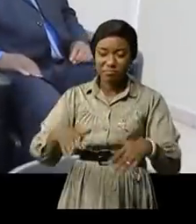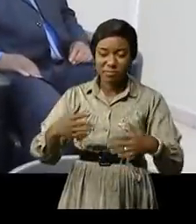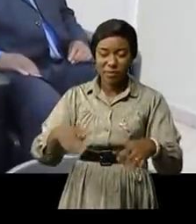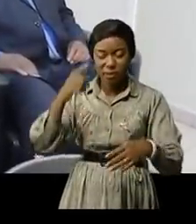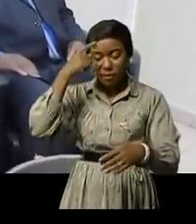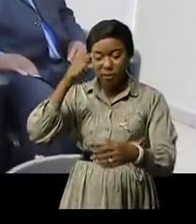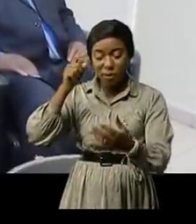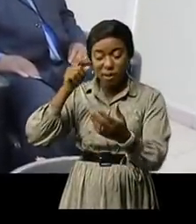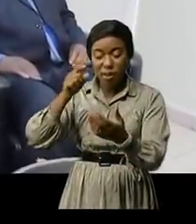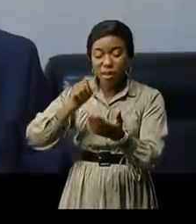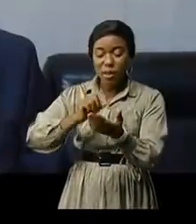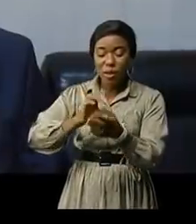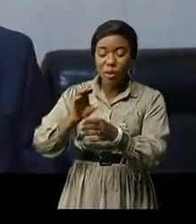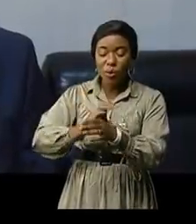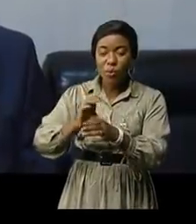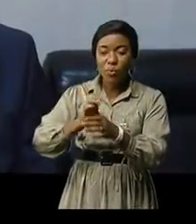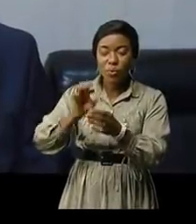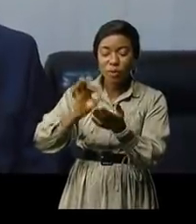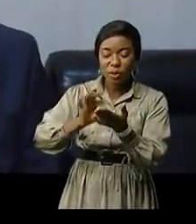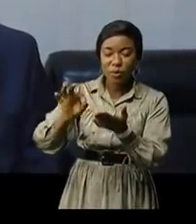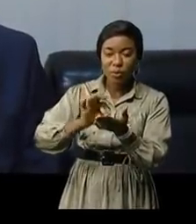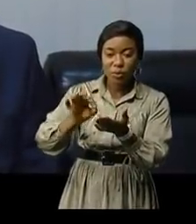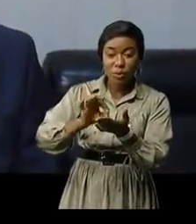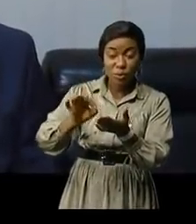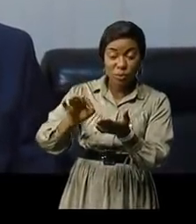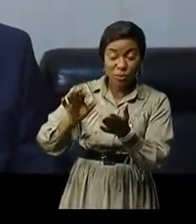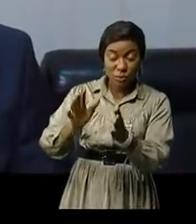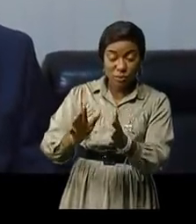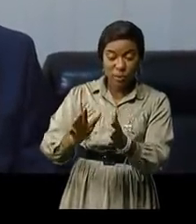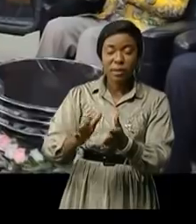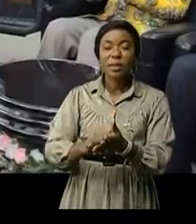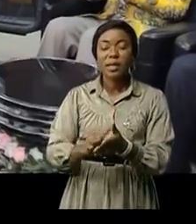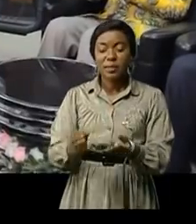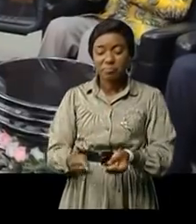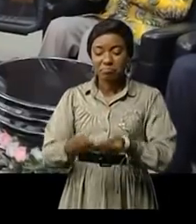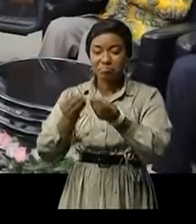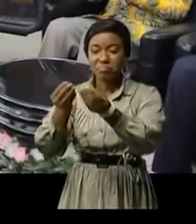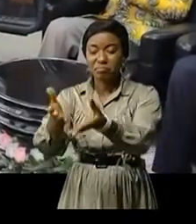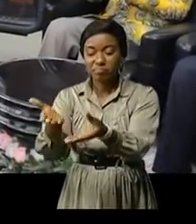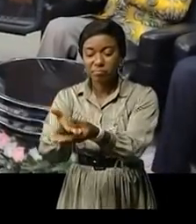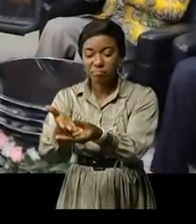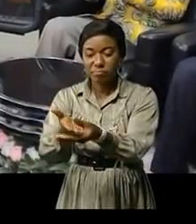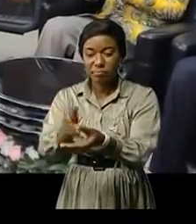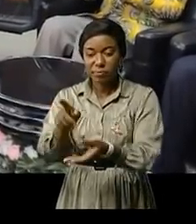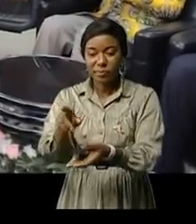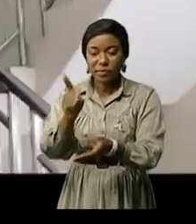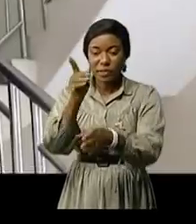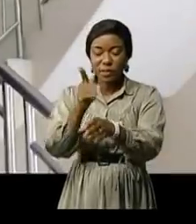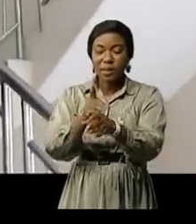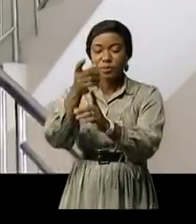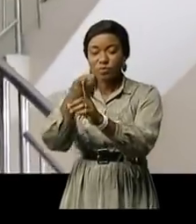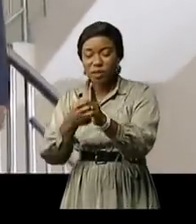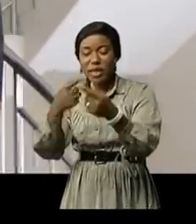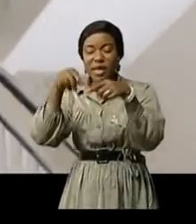comptes le gouverneur Kabamba Ilunga Ouabatame Amani a déposé en ce jour date mois et